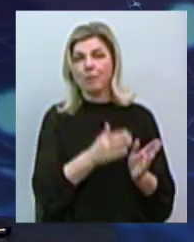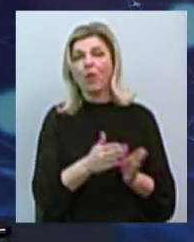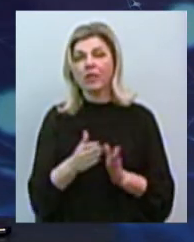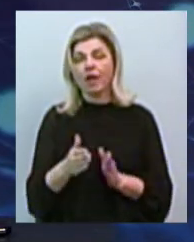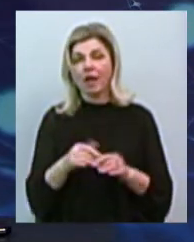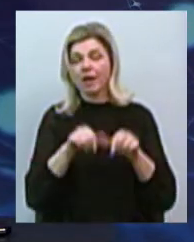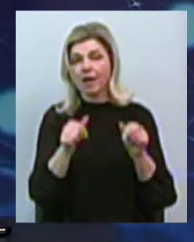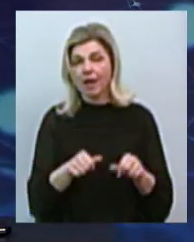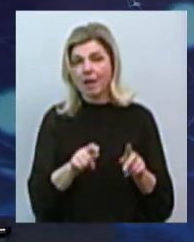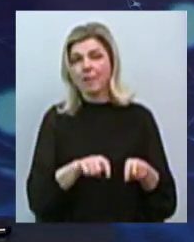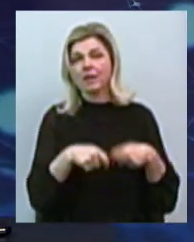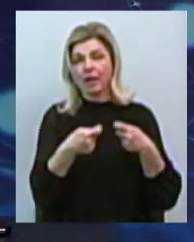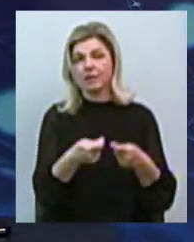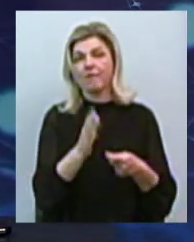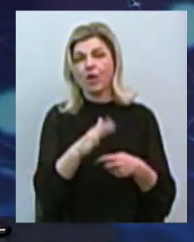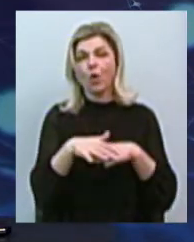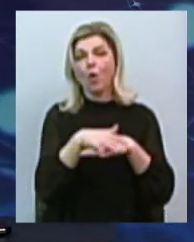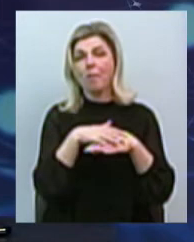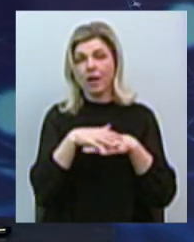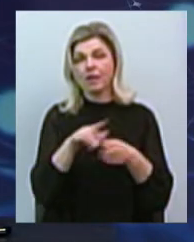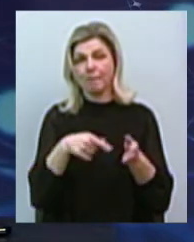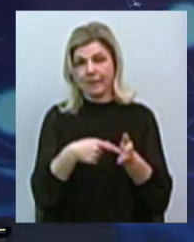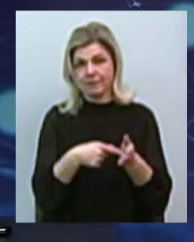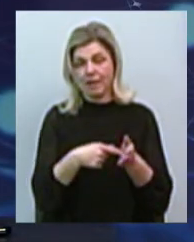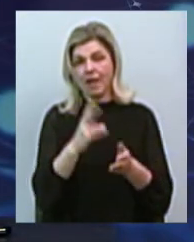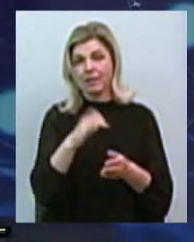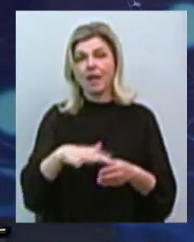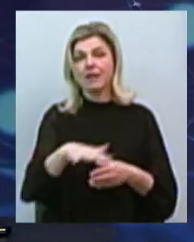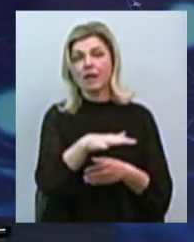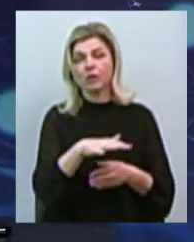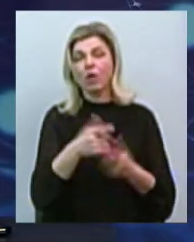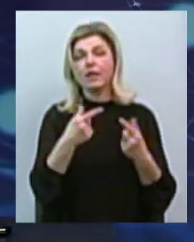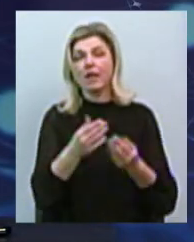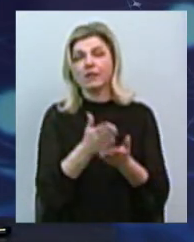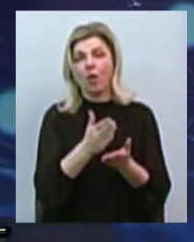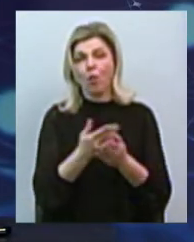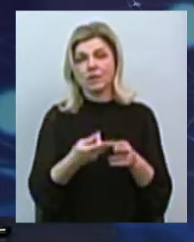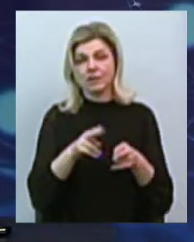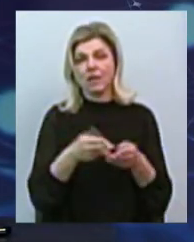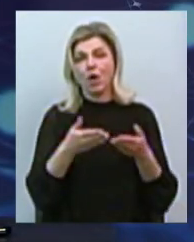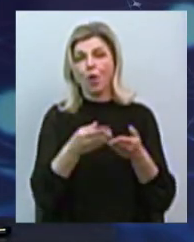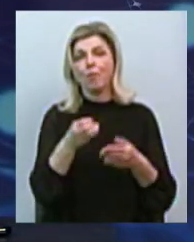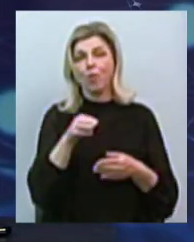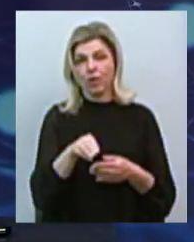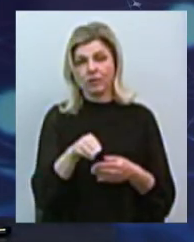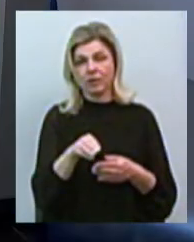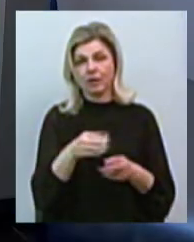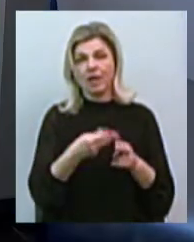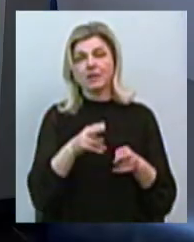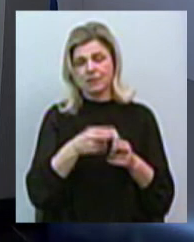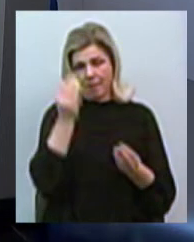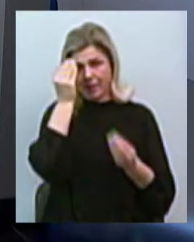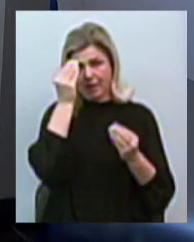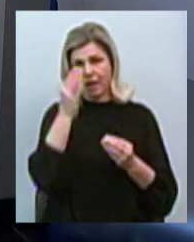цього порту в концесію громаді міста, міста, на території якого знаходиться цей порт. Так, ну, це думка з ваших вузів звучала